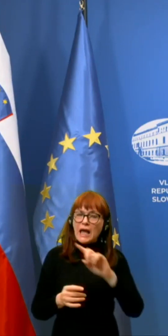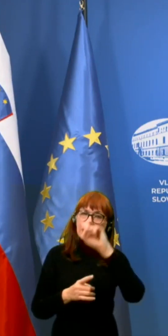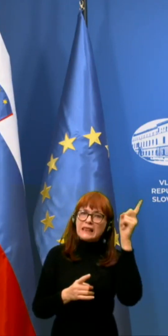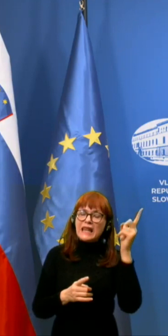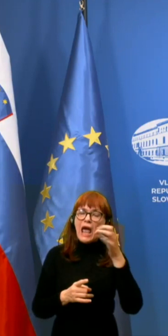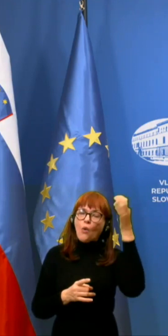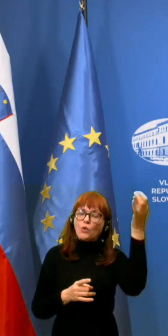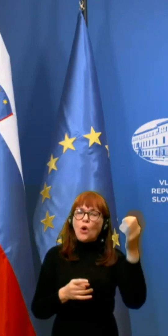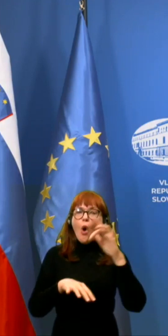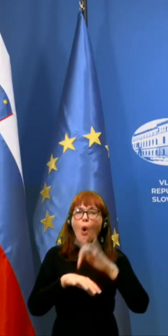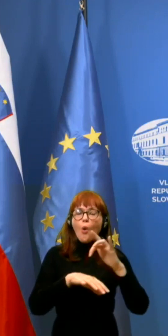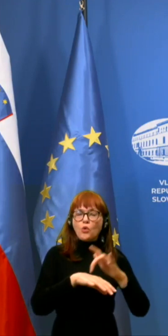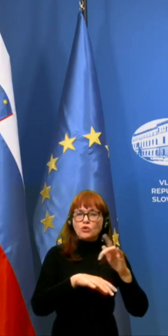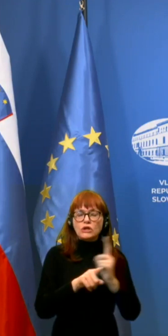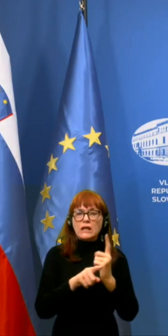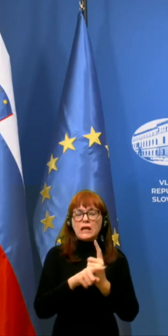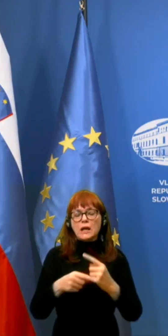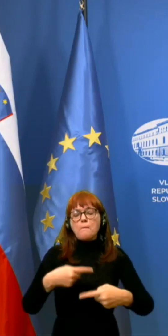posledično obolelih.